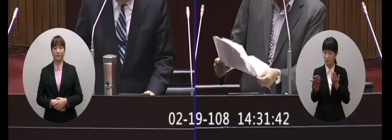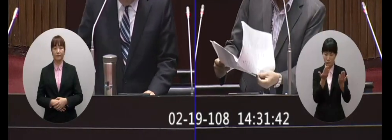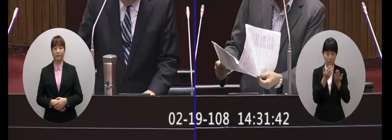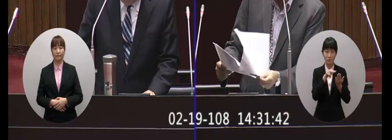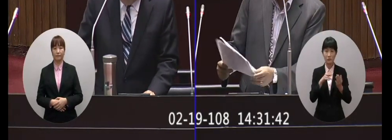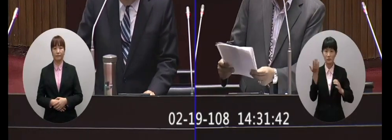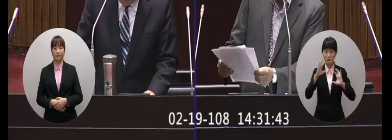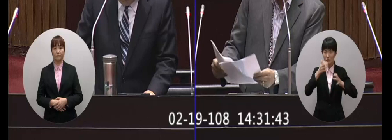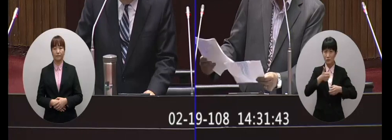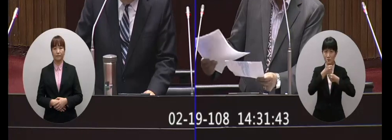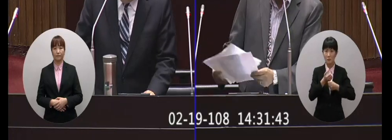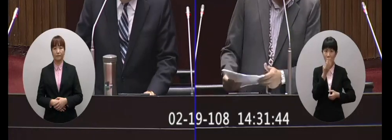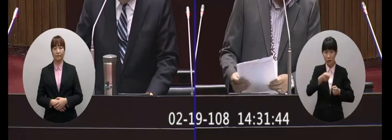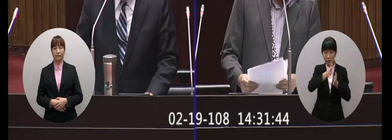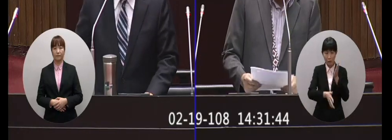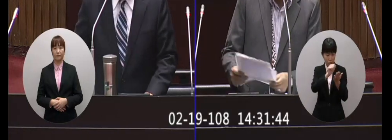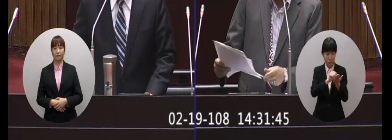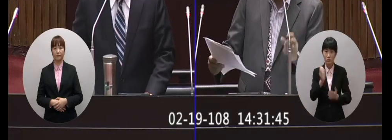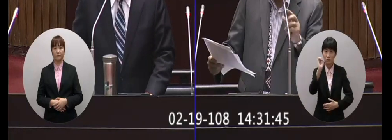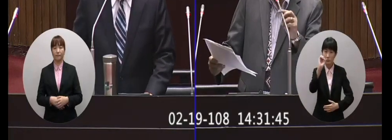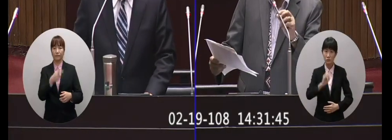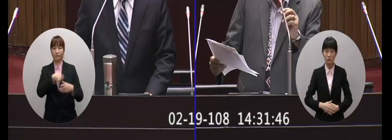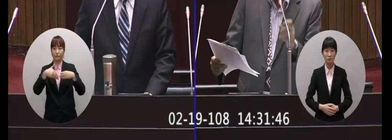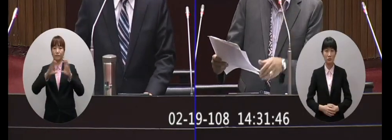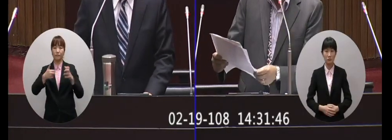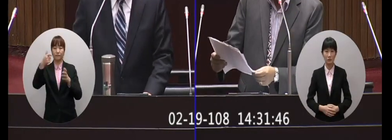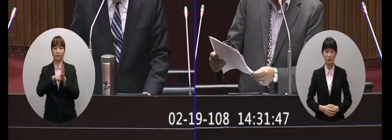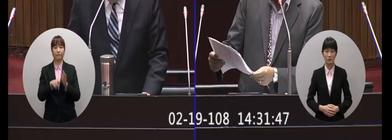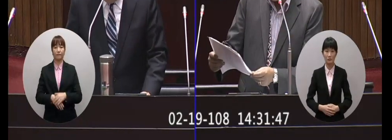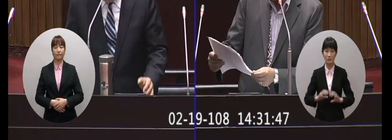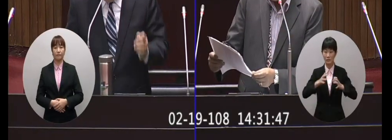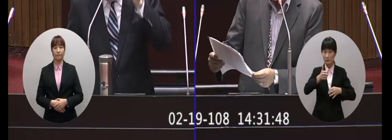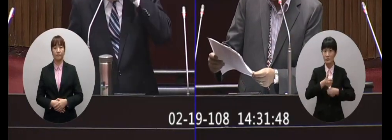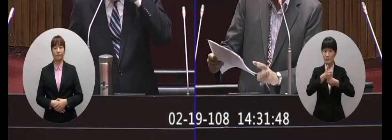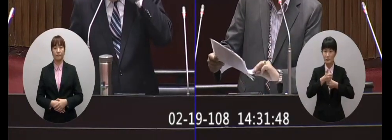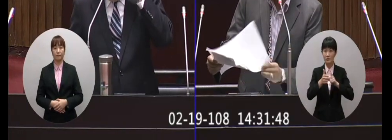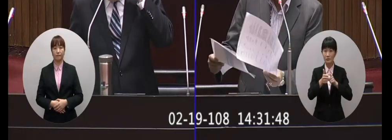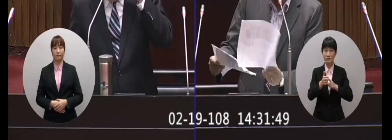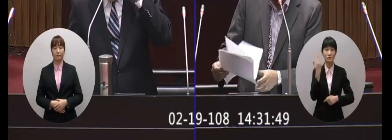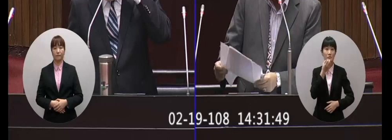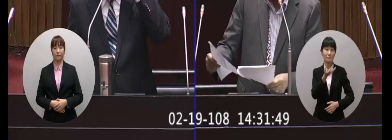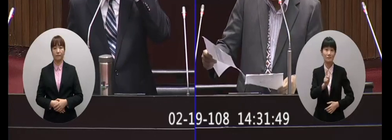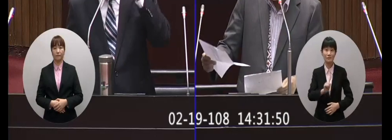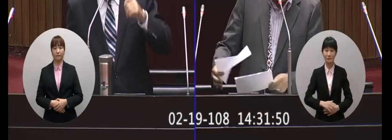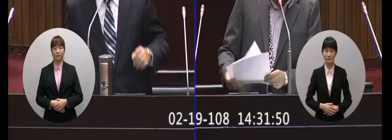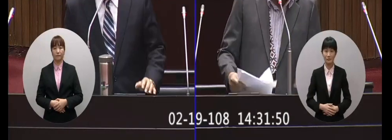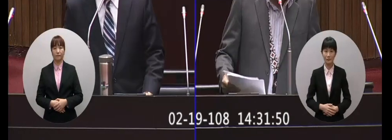沒有看過馬英九有講過這句話選總統的時候馬英九他大概是講說